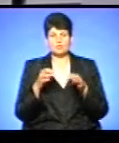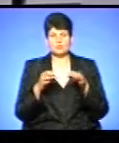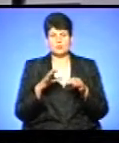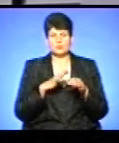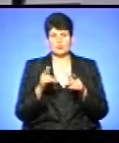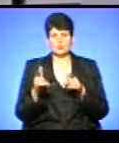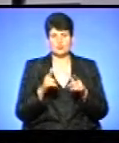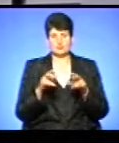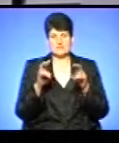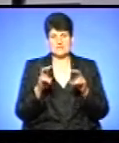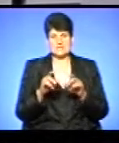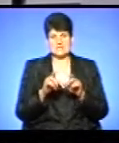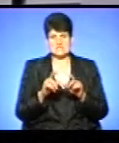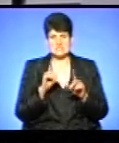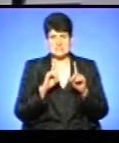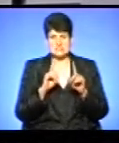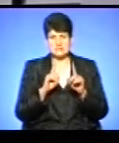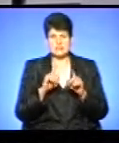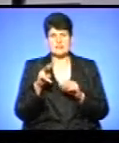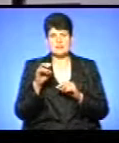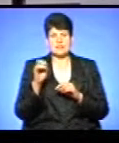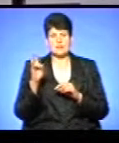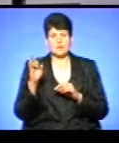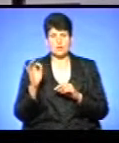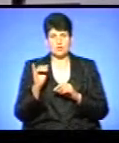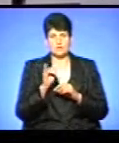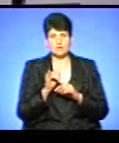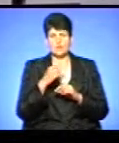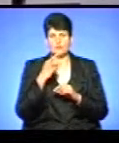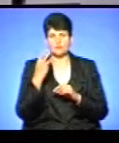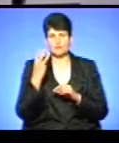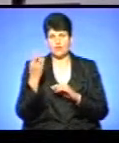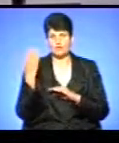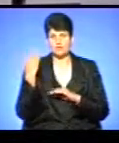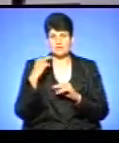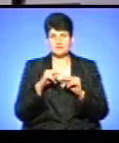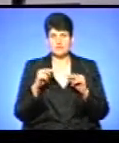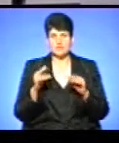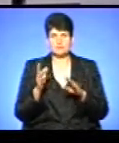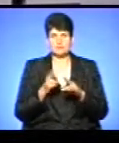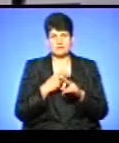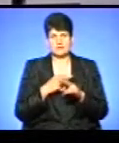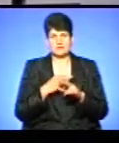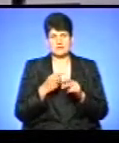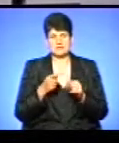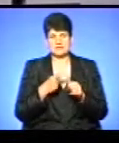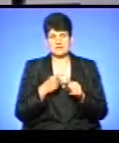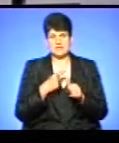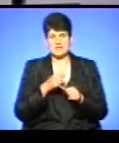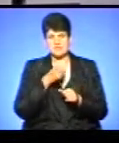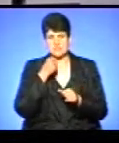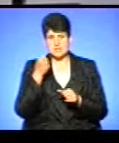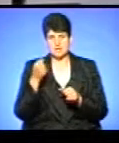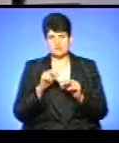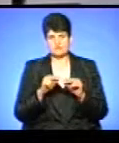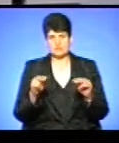підготовче засідання. Позивачка Ірина Ленько розповідає, що трьох колишніх вчителів позбавили звання старшого вчителя і відповідальності за це